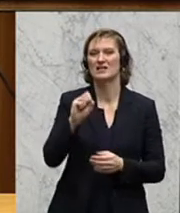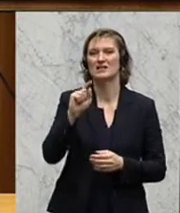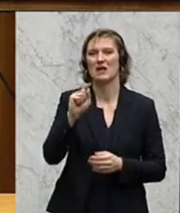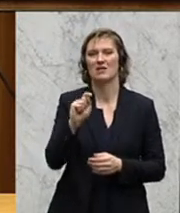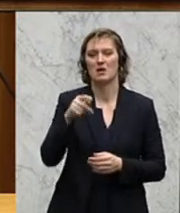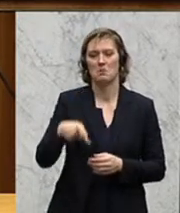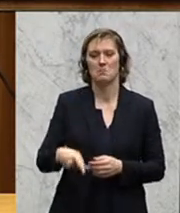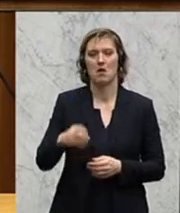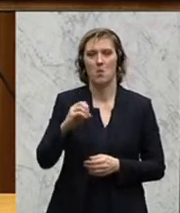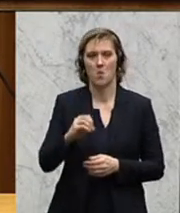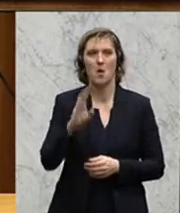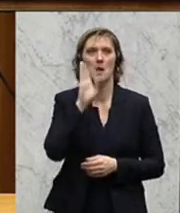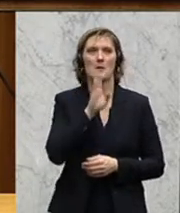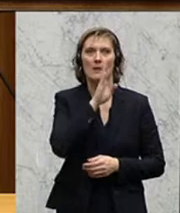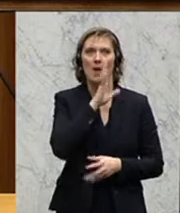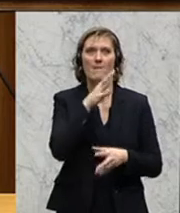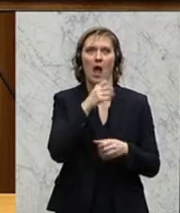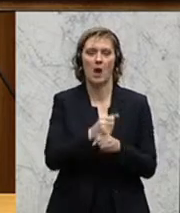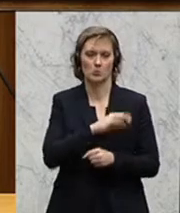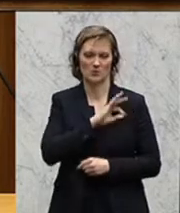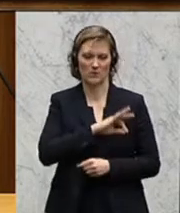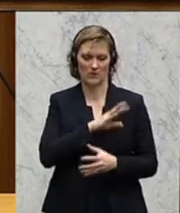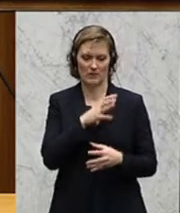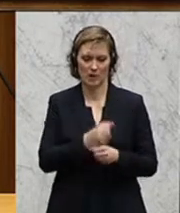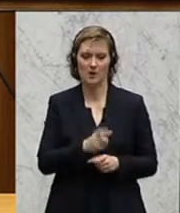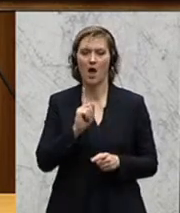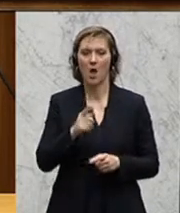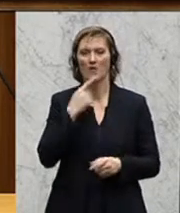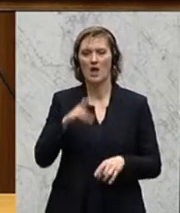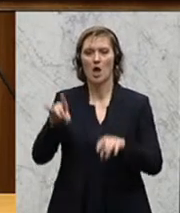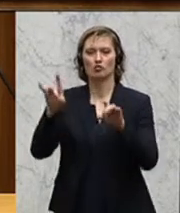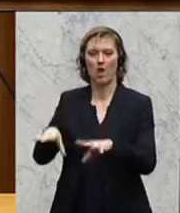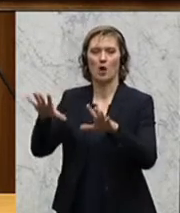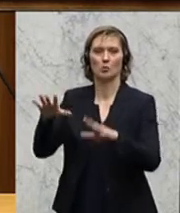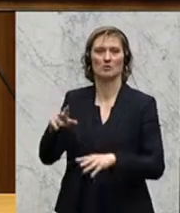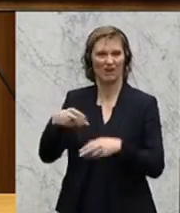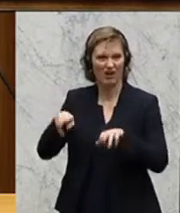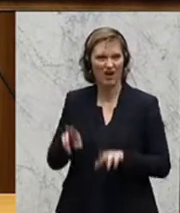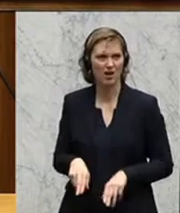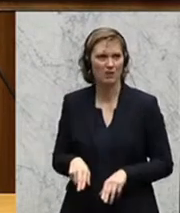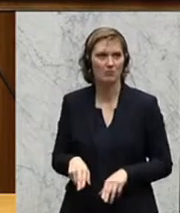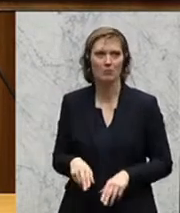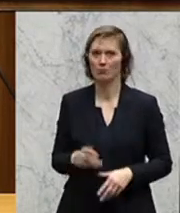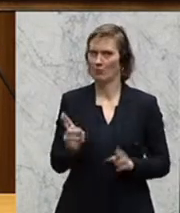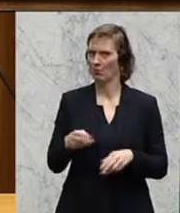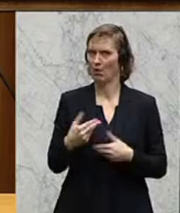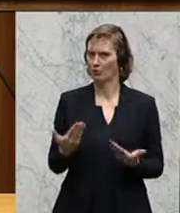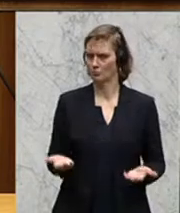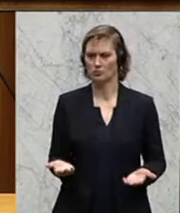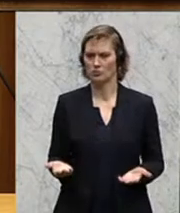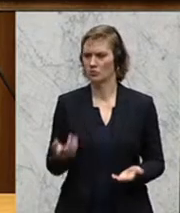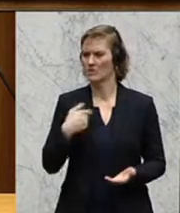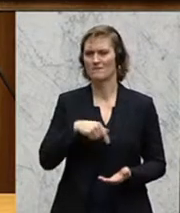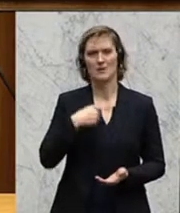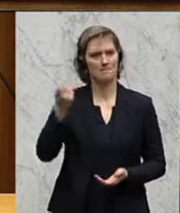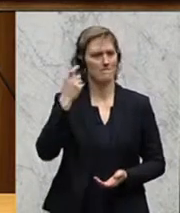Schutz der Geheimhaltungspflicht und auch der Entschlagungsrechte umgangen werden. Das kann doch nicht sein. Auch das war unser